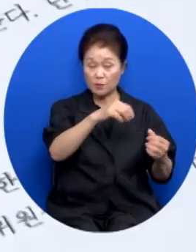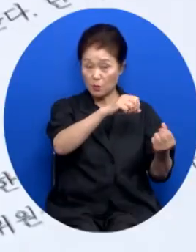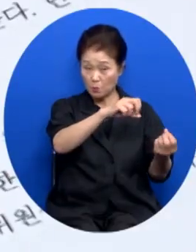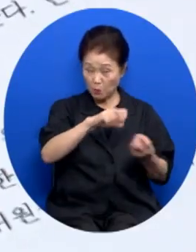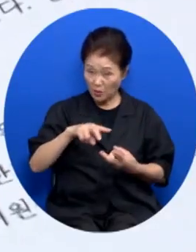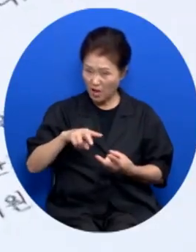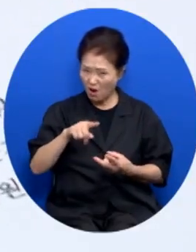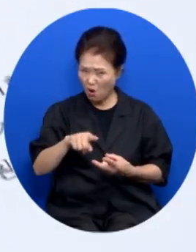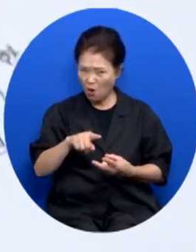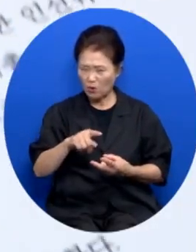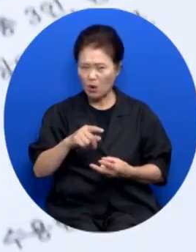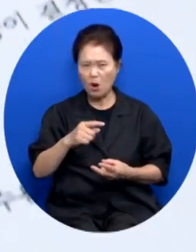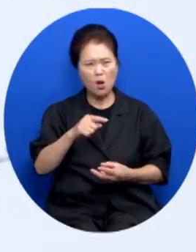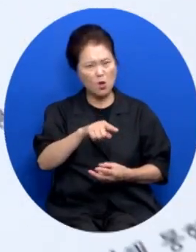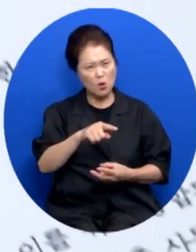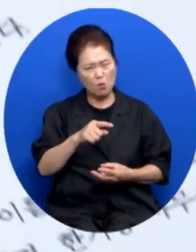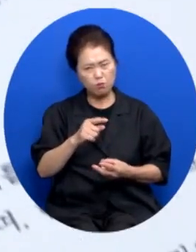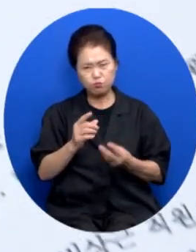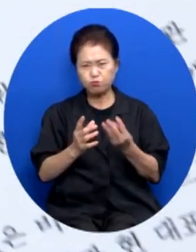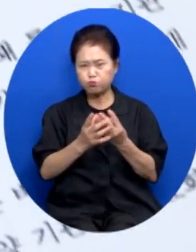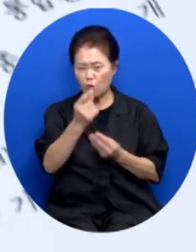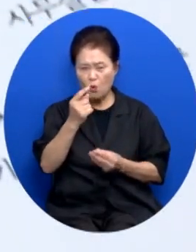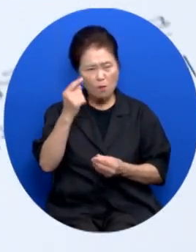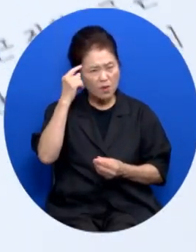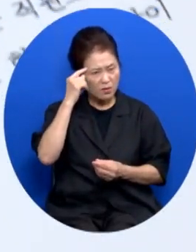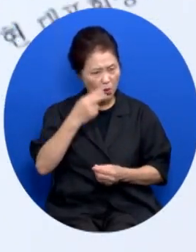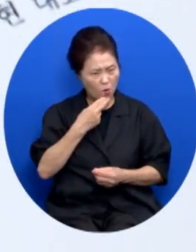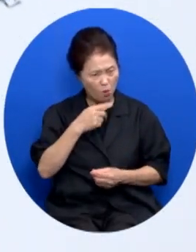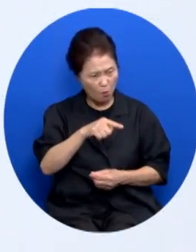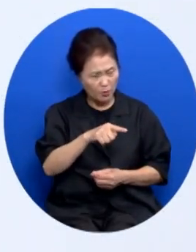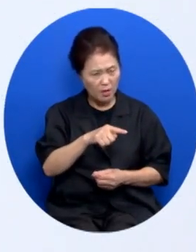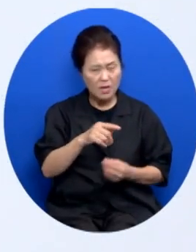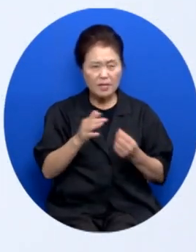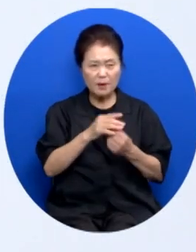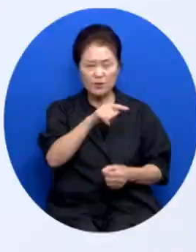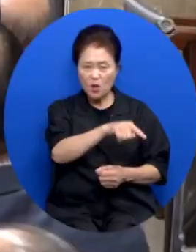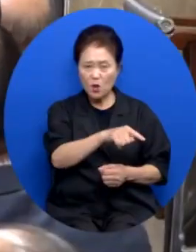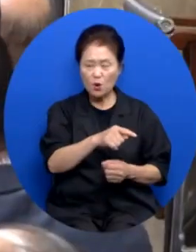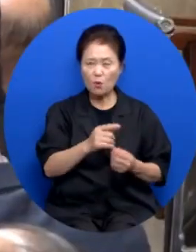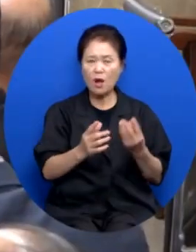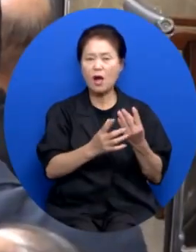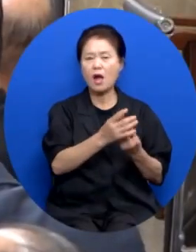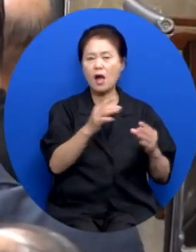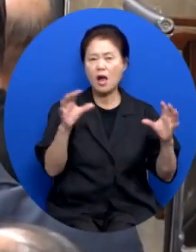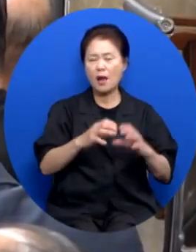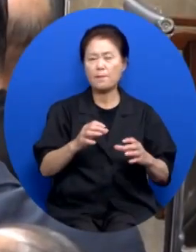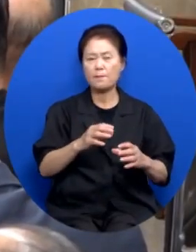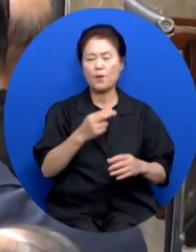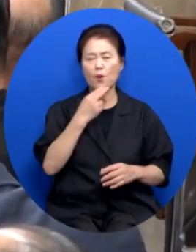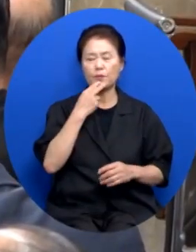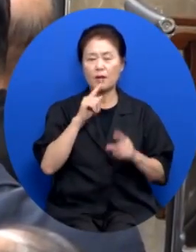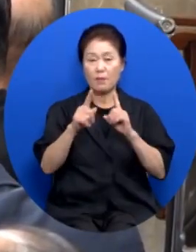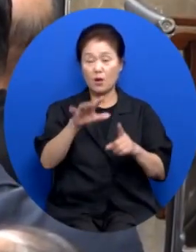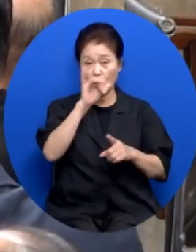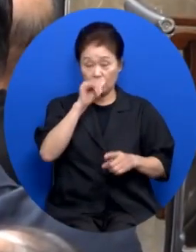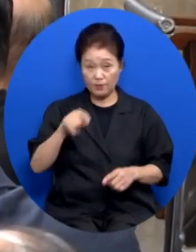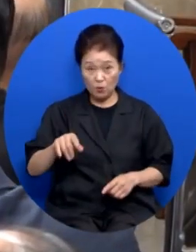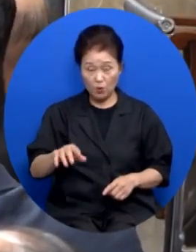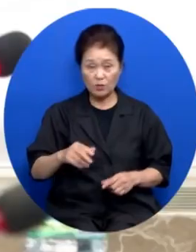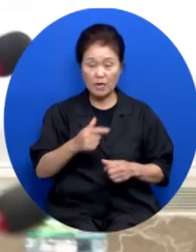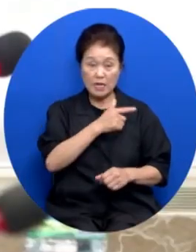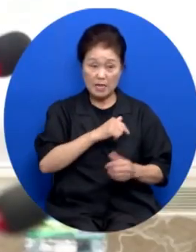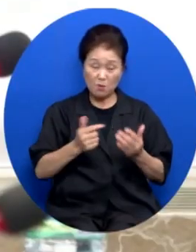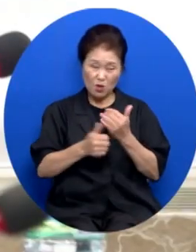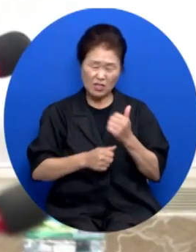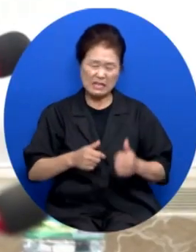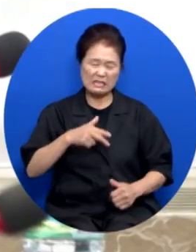의지가 보이지 않는다며 NCCK 세력과는 합칠 수 없다고 말했습니다. 한기총 정서영 대표 회장은 임원들이